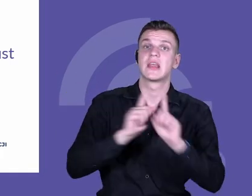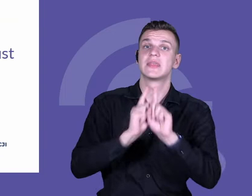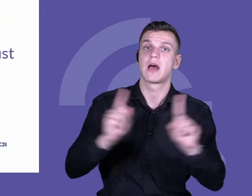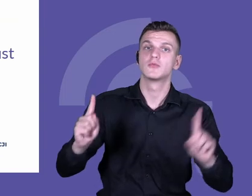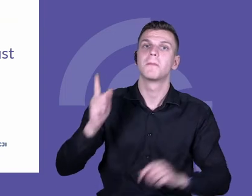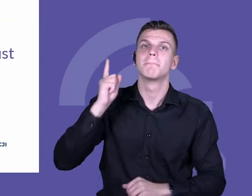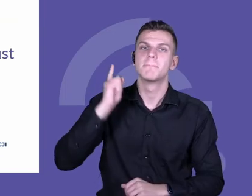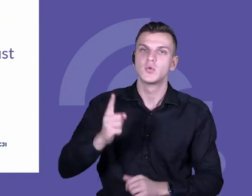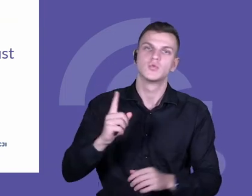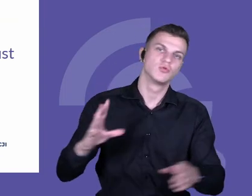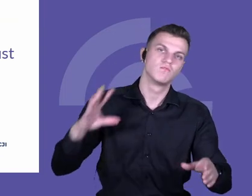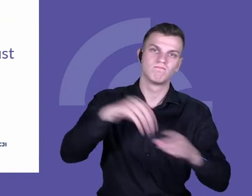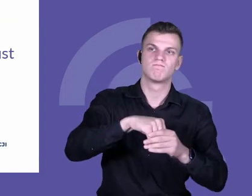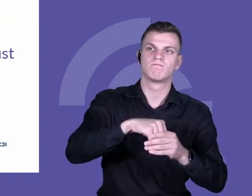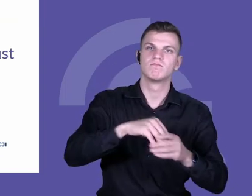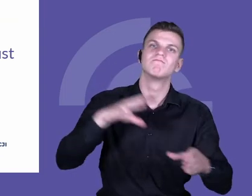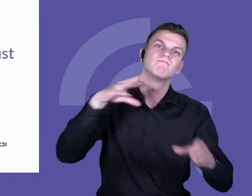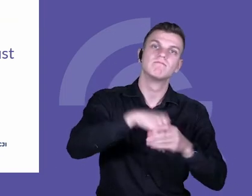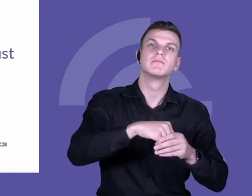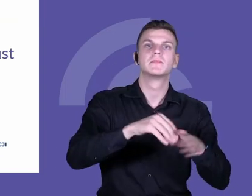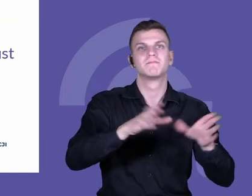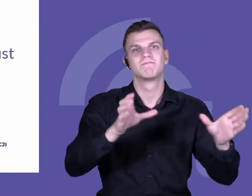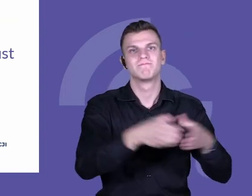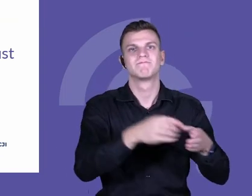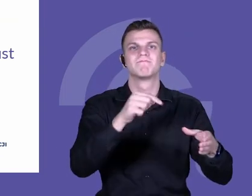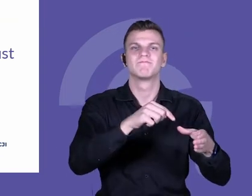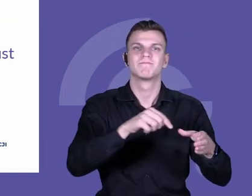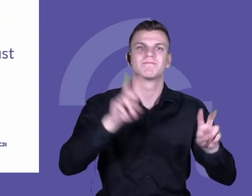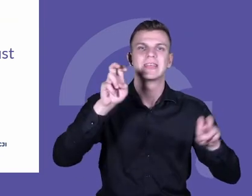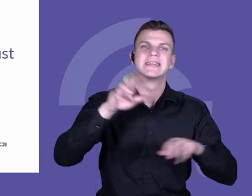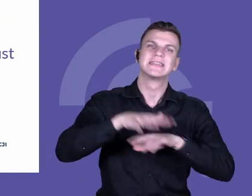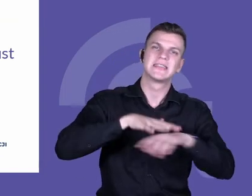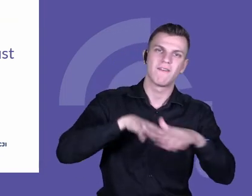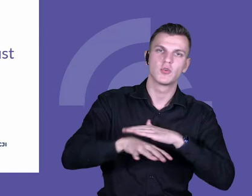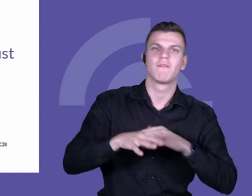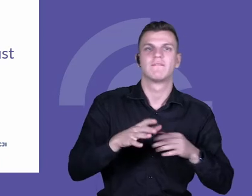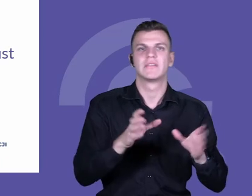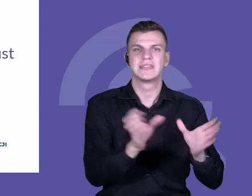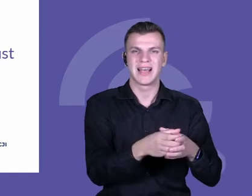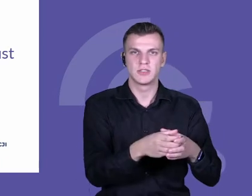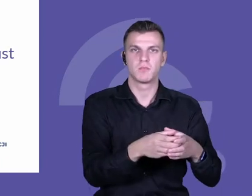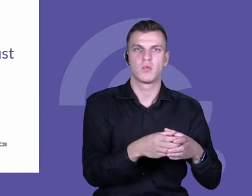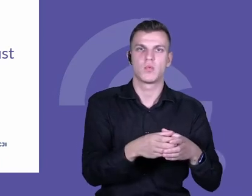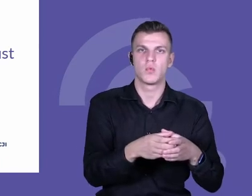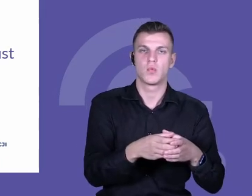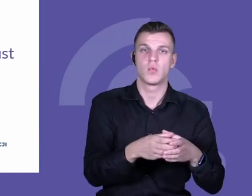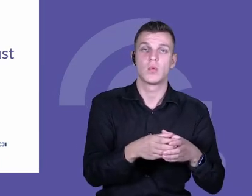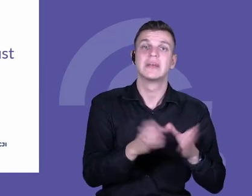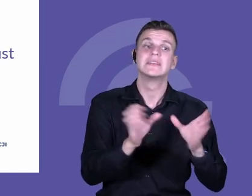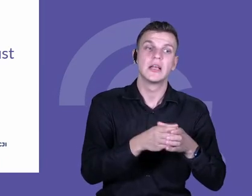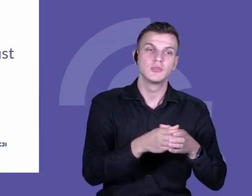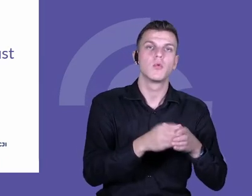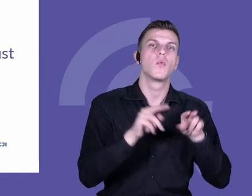muszą być częścią takiej zawodowego zespołu, który był narzucony z regionu,